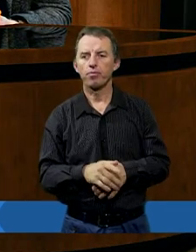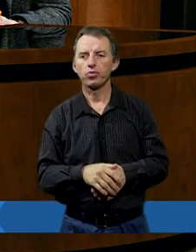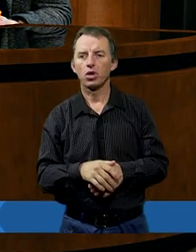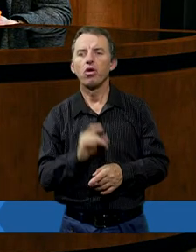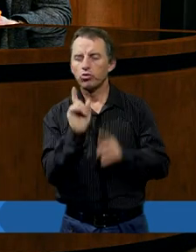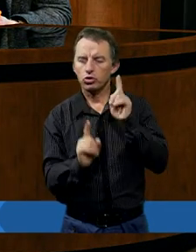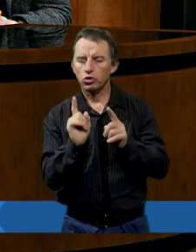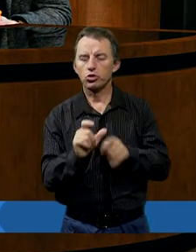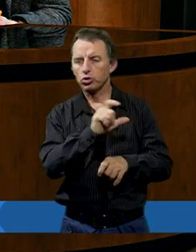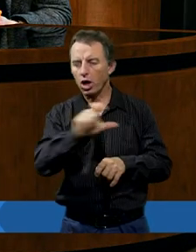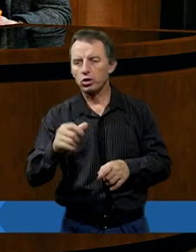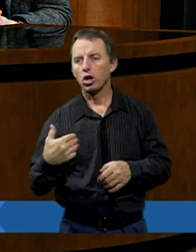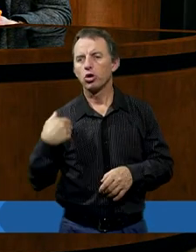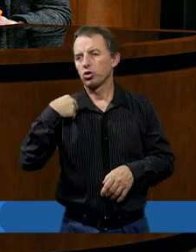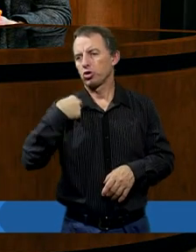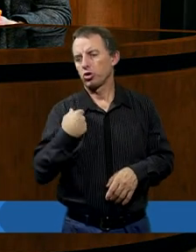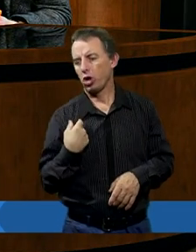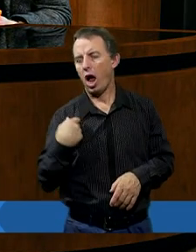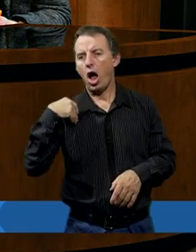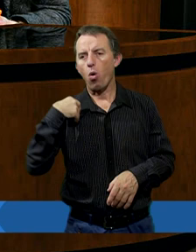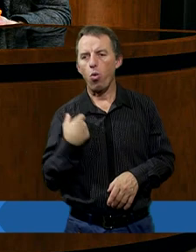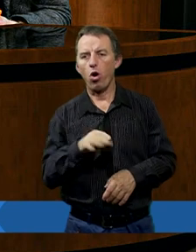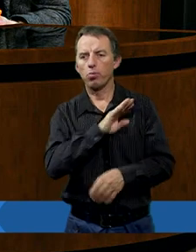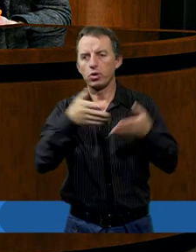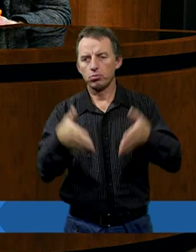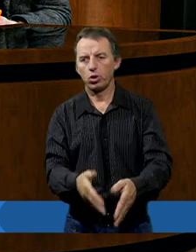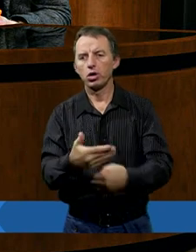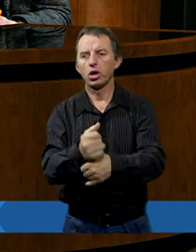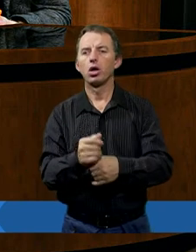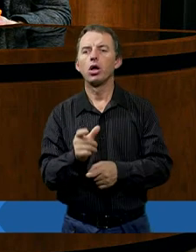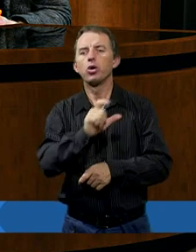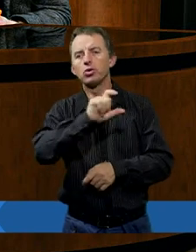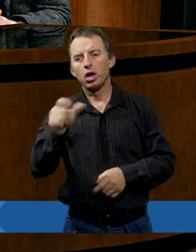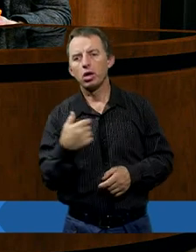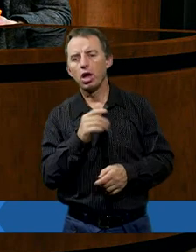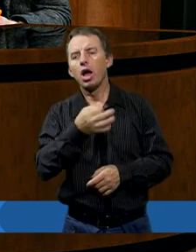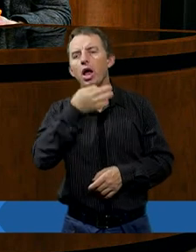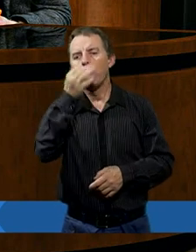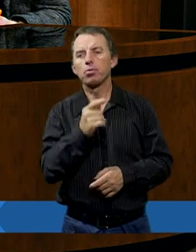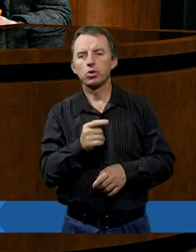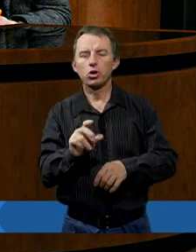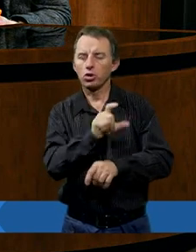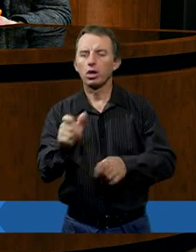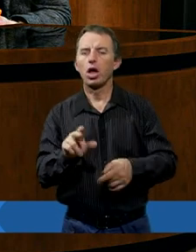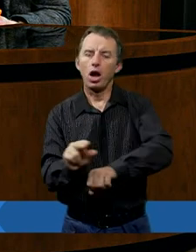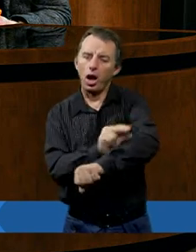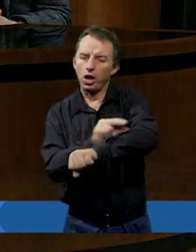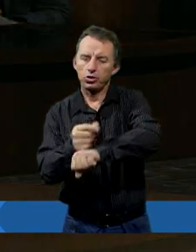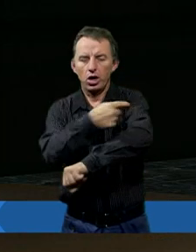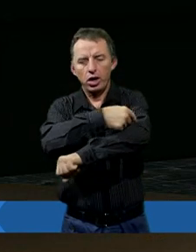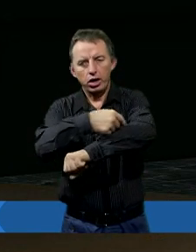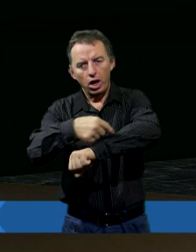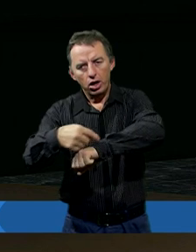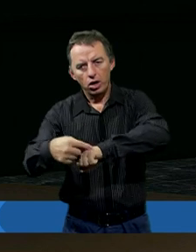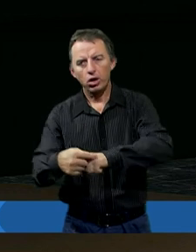o tym czasie żałoby, który powinniśmy sobie dać. Mamy takie polskie przysłowie, że czas leczy rany. Jest,